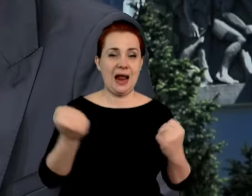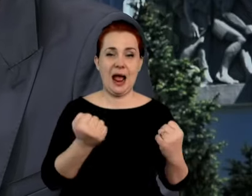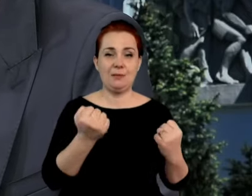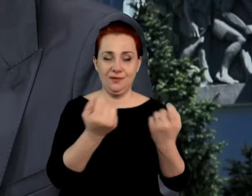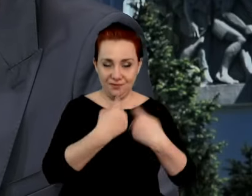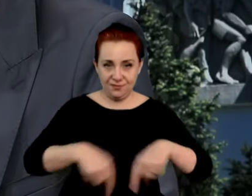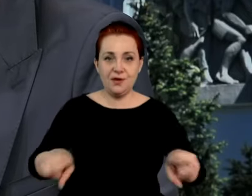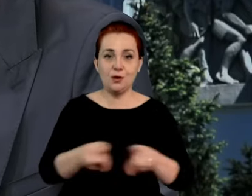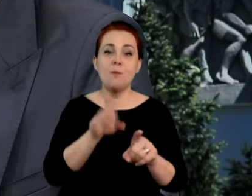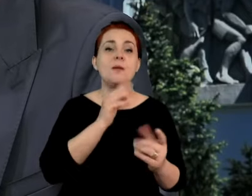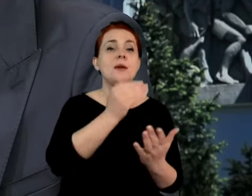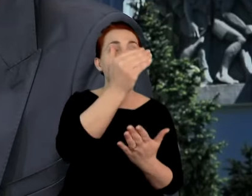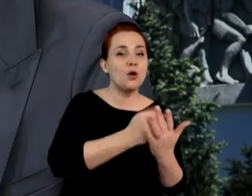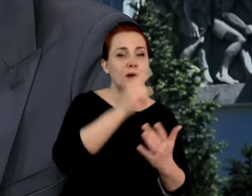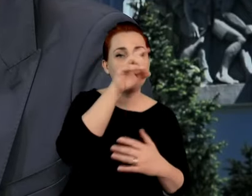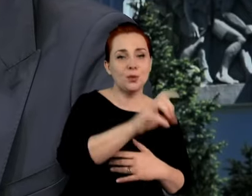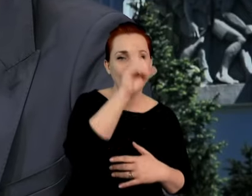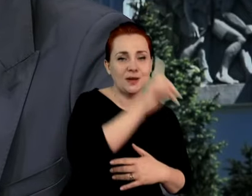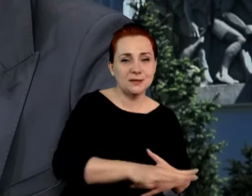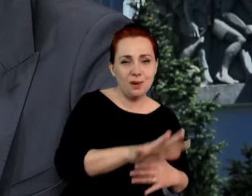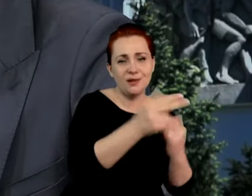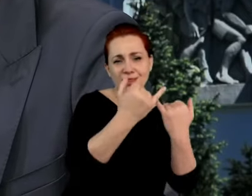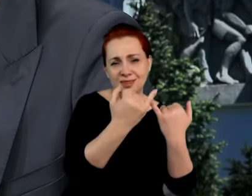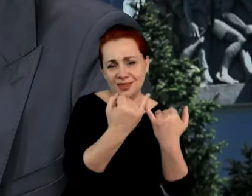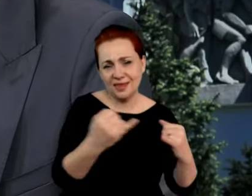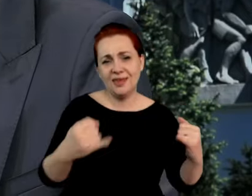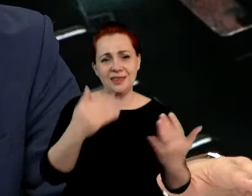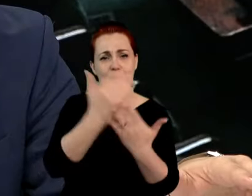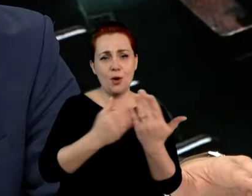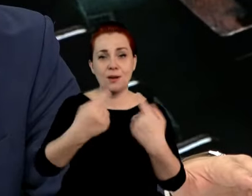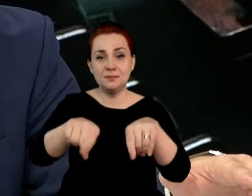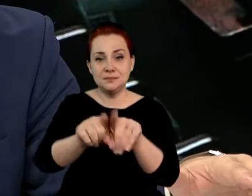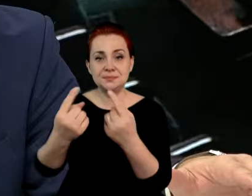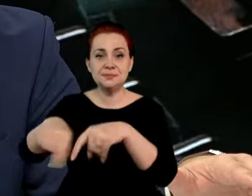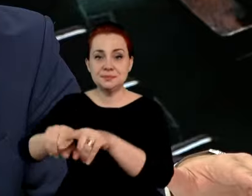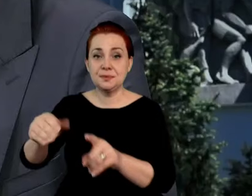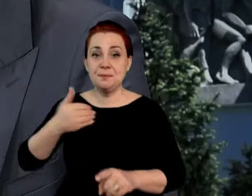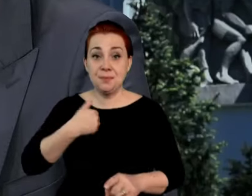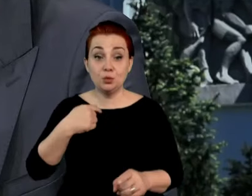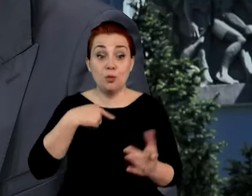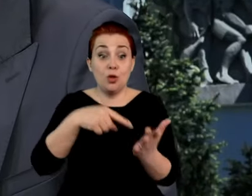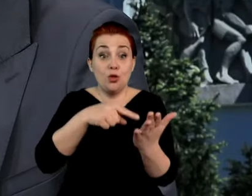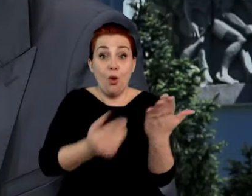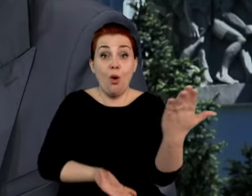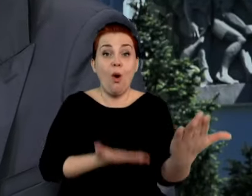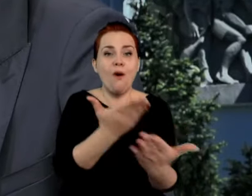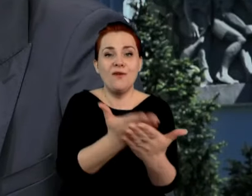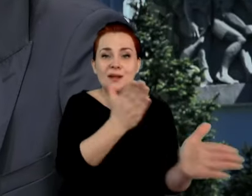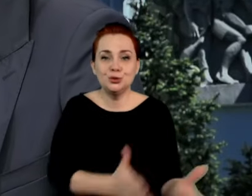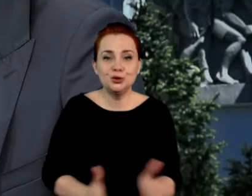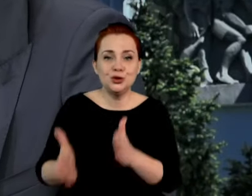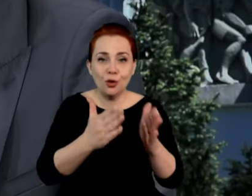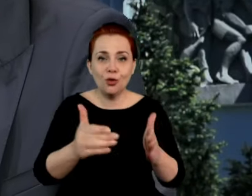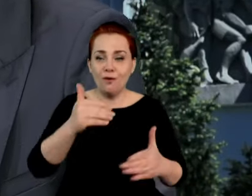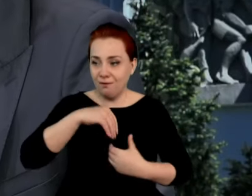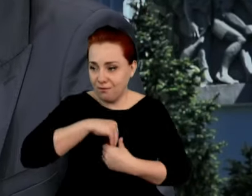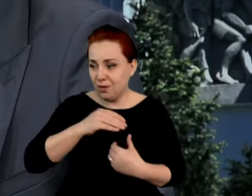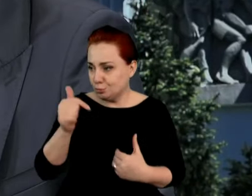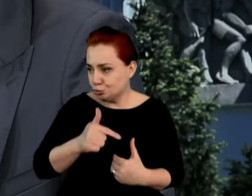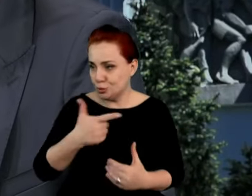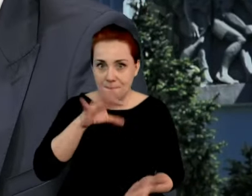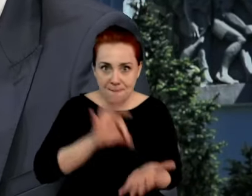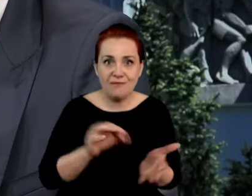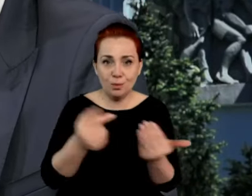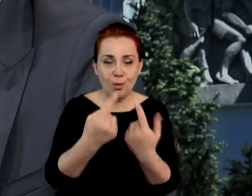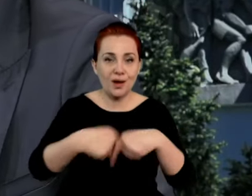jak programy społeczne i inne programy, które realizowaliśmy. Dlatego, żeby taką ofertę przygotować, to musimy mieć pewność, że możemy ją zrealizować i